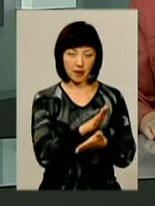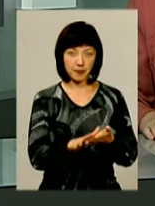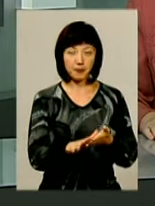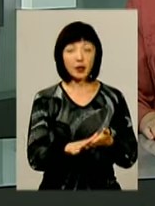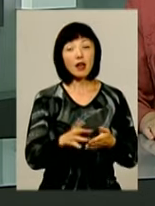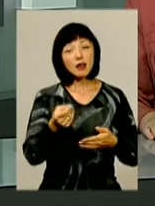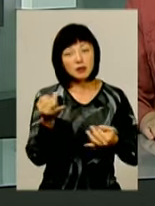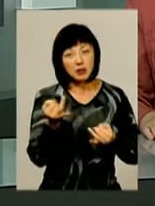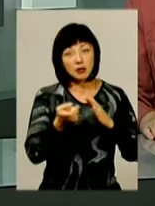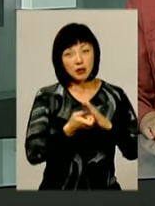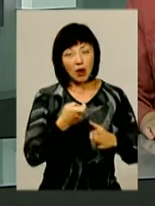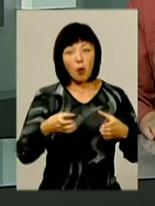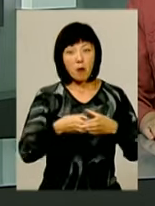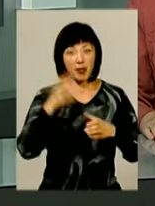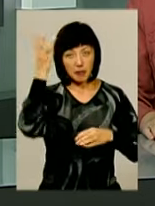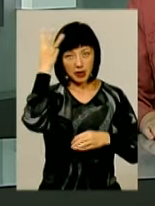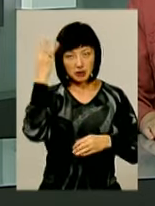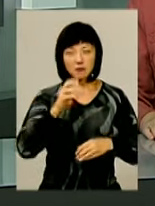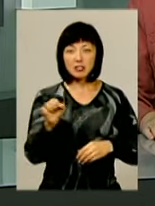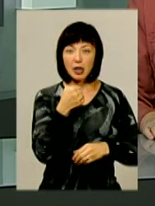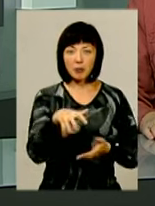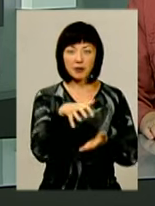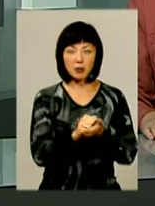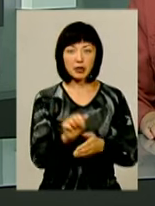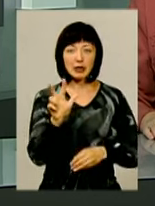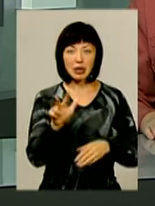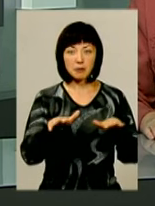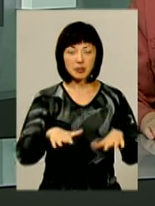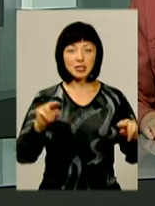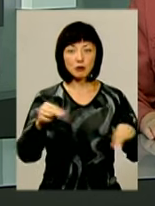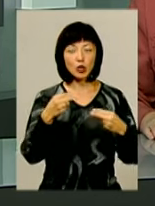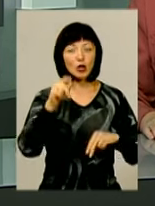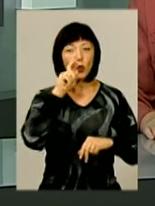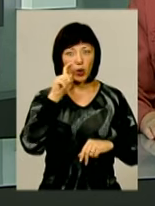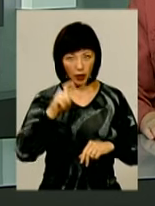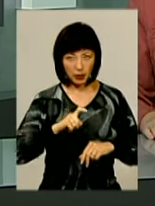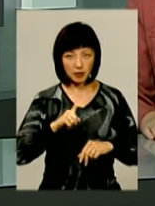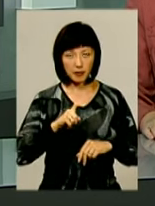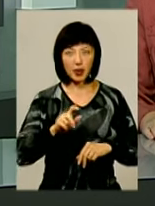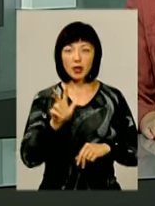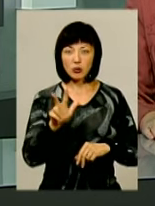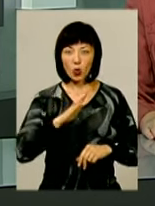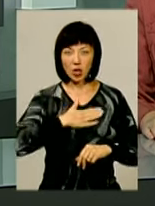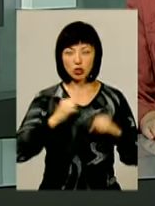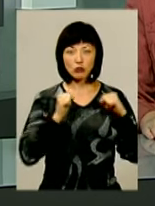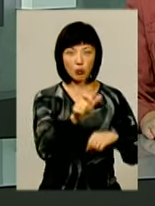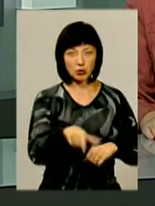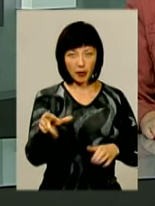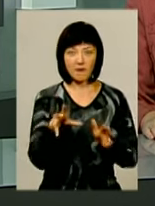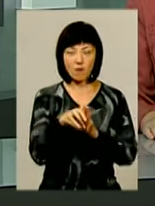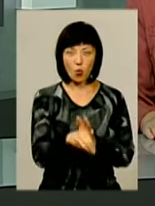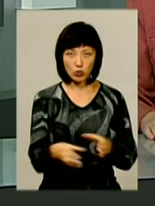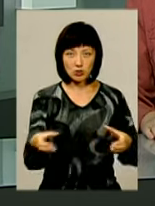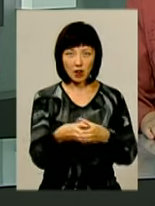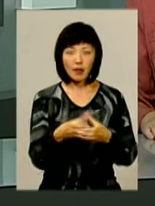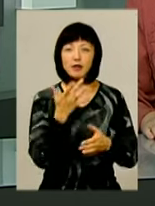довідки, регбійна команда «Хмельницький» у серпні виборола третє місце на чемпіонаті України. Троє наших спортсменів-регбійців входять до